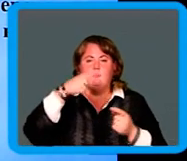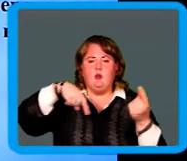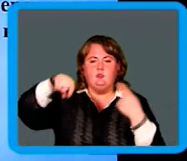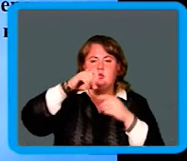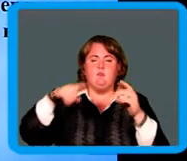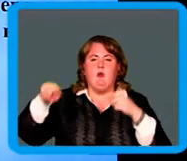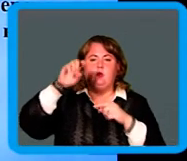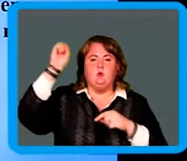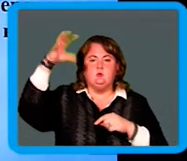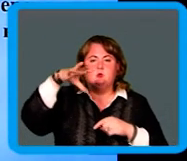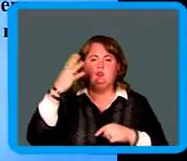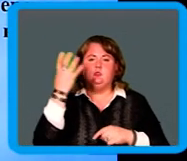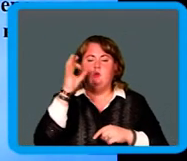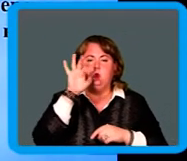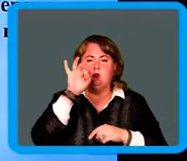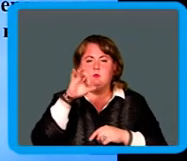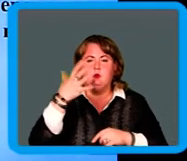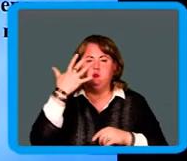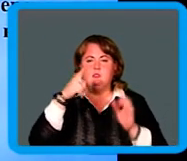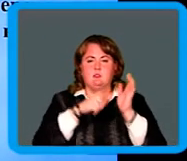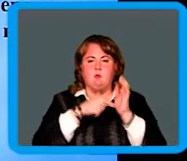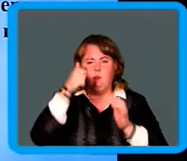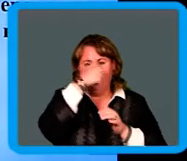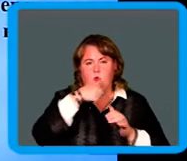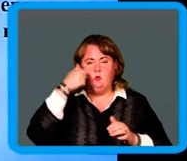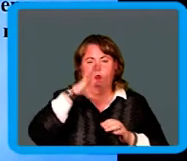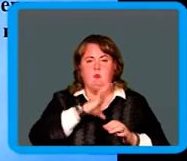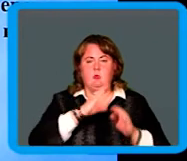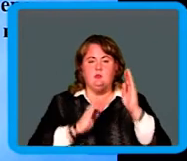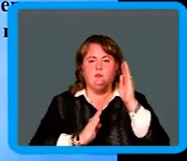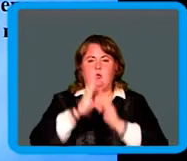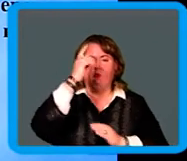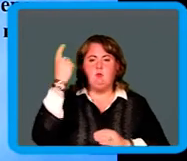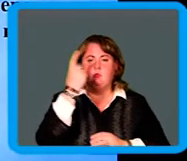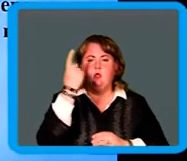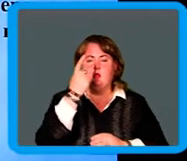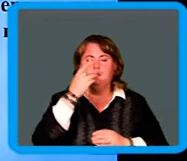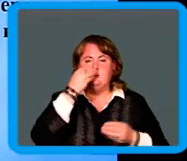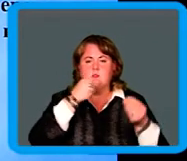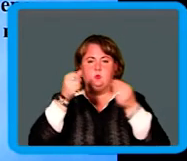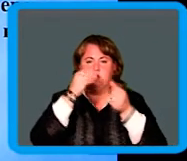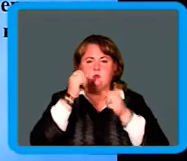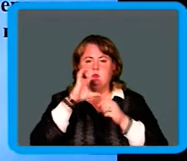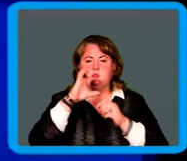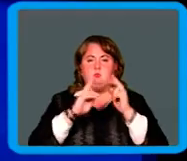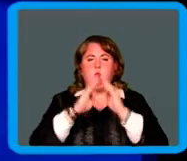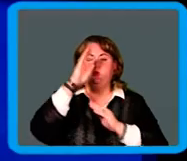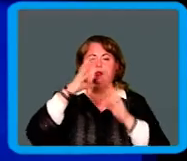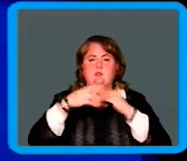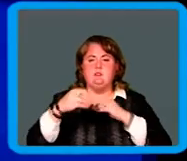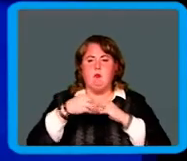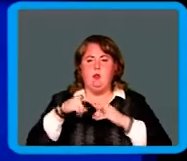И 4 октября 1957 года был произведен запуск первого искусственного спутника Земли.